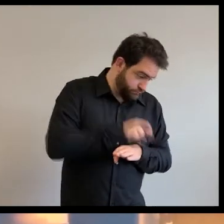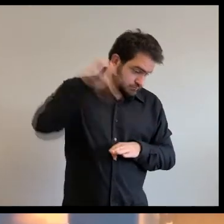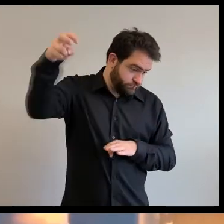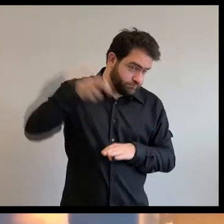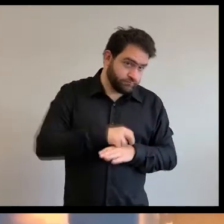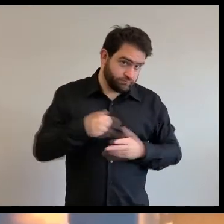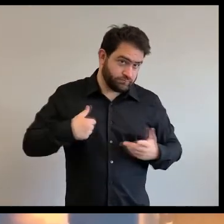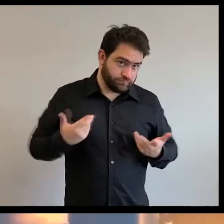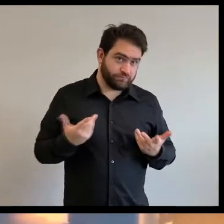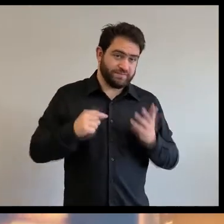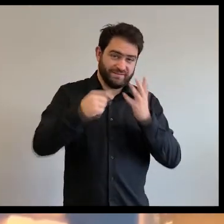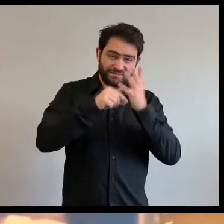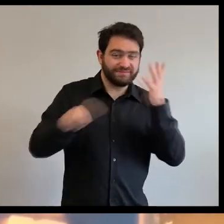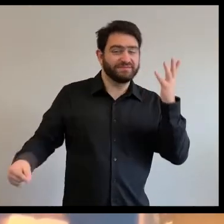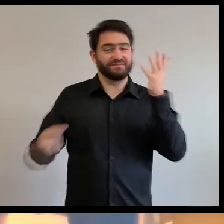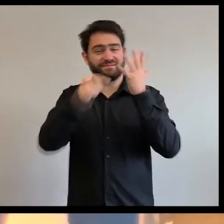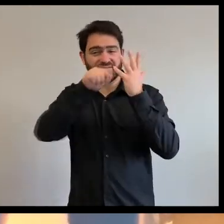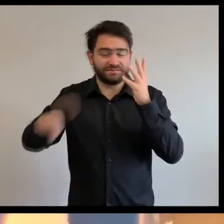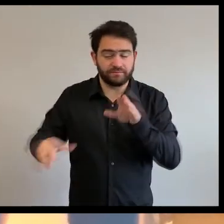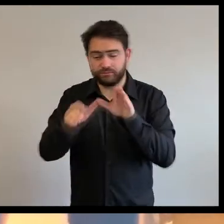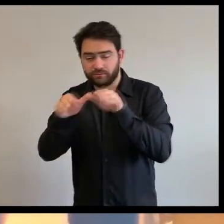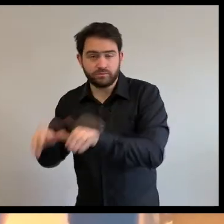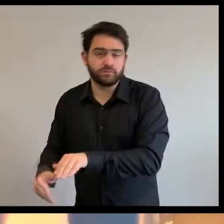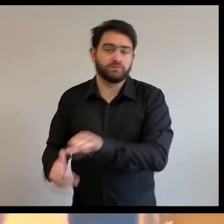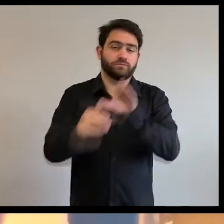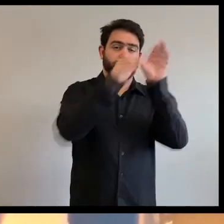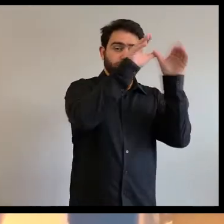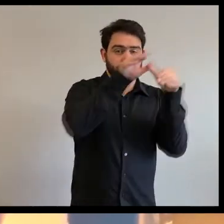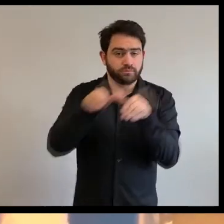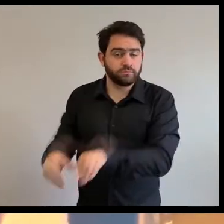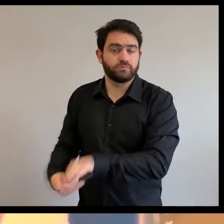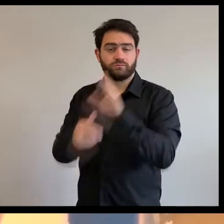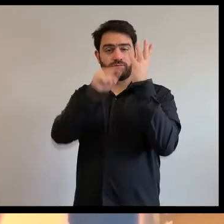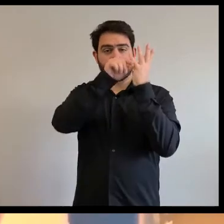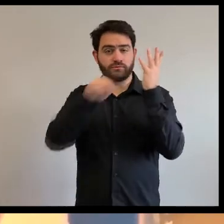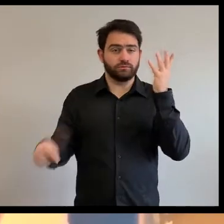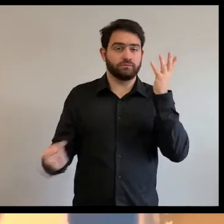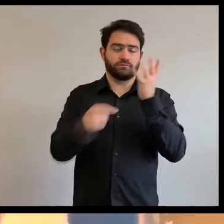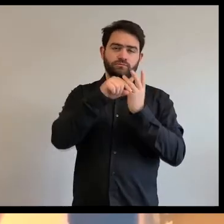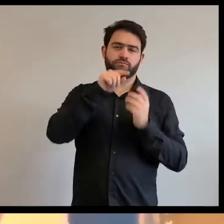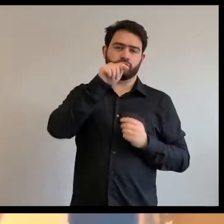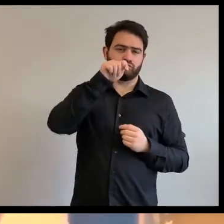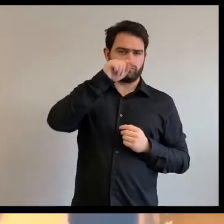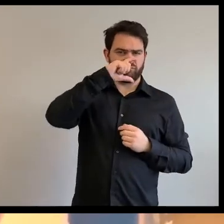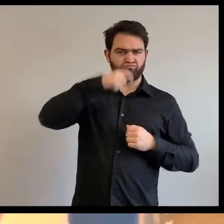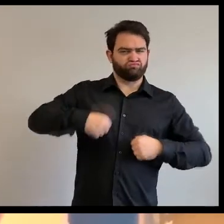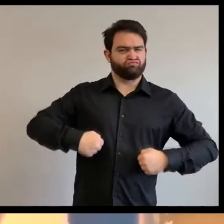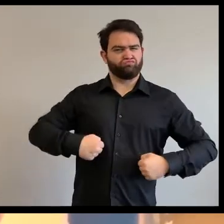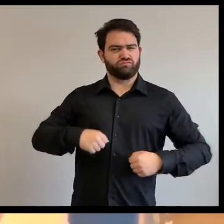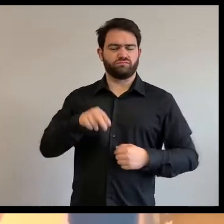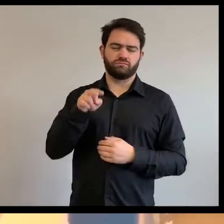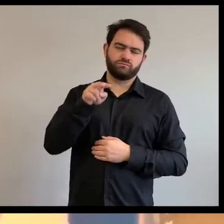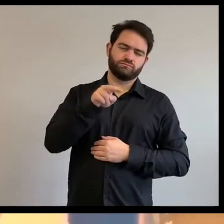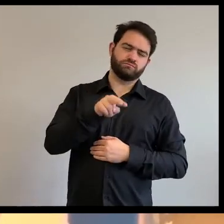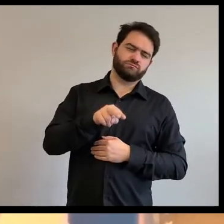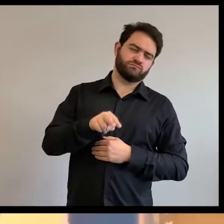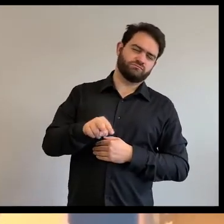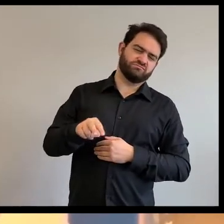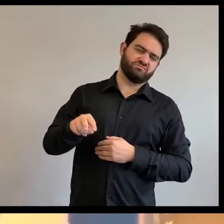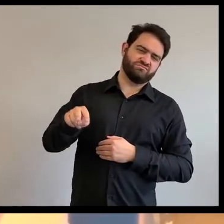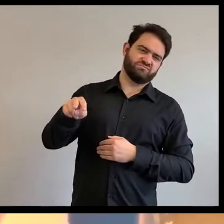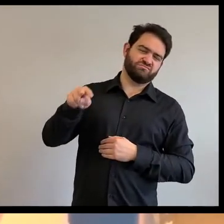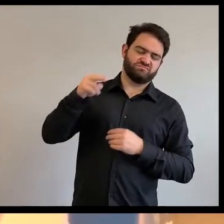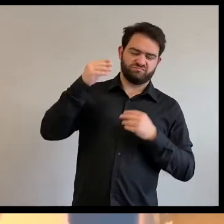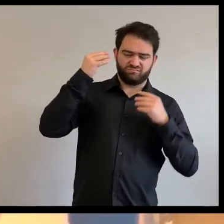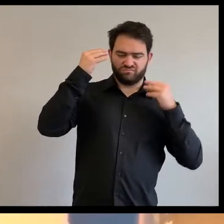j'ai fait de mon mieux, et il a continué, il est allé vers la rivière, il a pris un goutte d'eau, il a retourné pour la